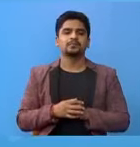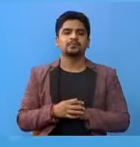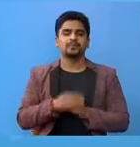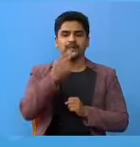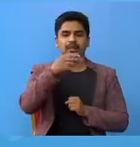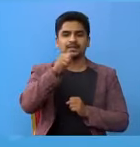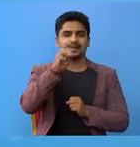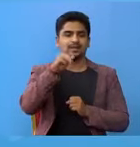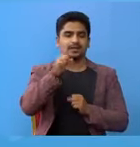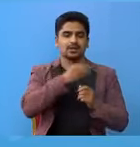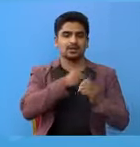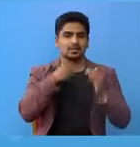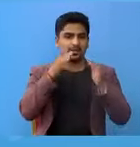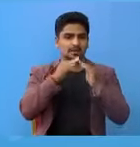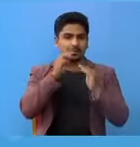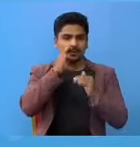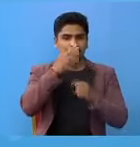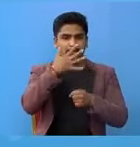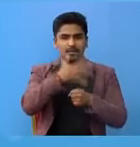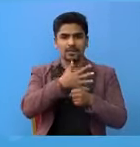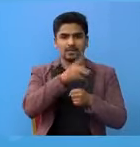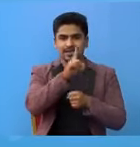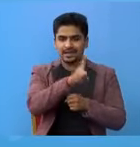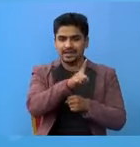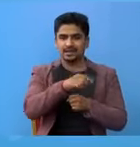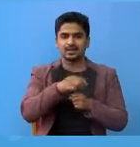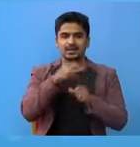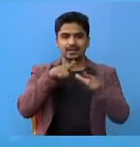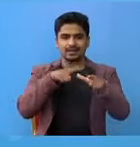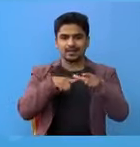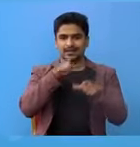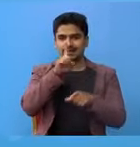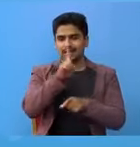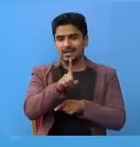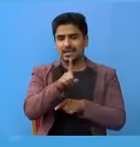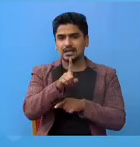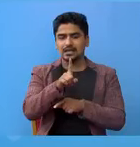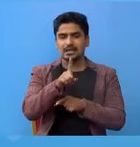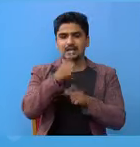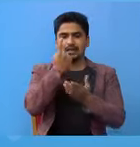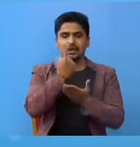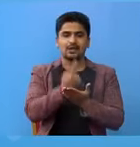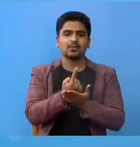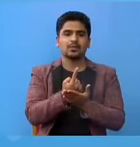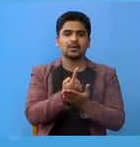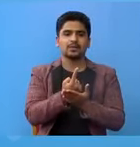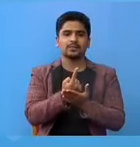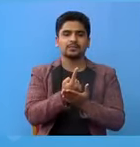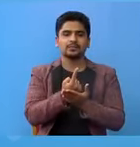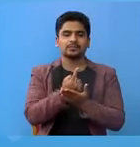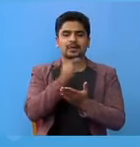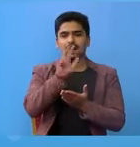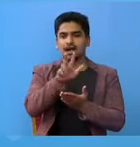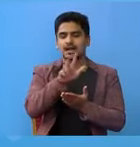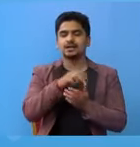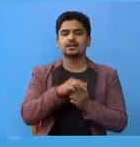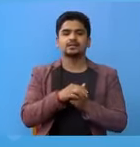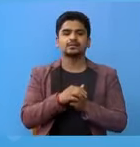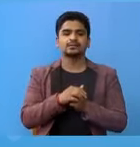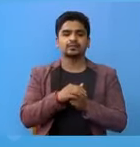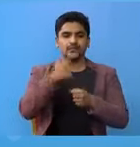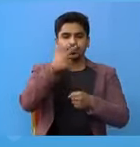एमस अस्पिटल प्रयुक्षाला मा बक्तपुर का एक जना, दादिन का एक जना र काफणु का आथ जना,